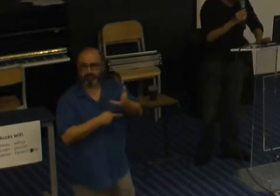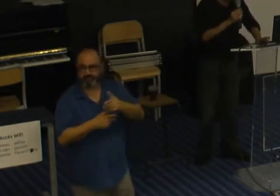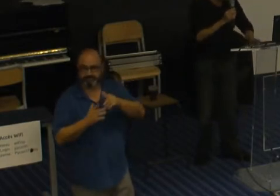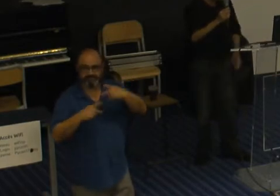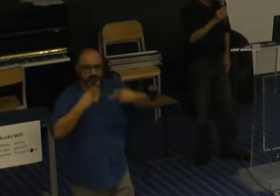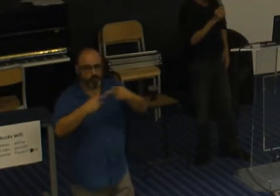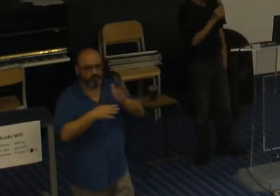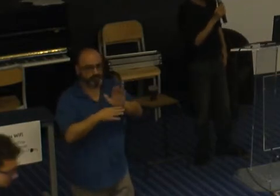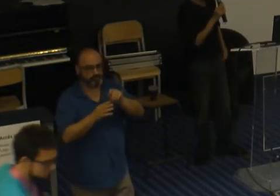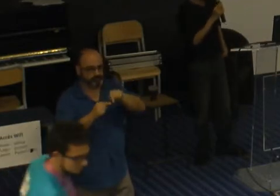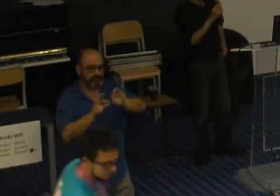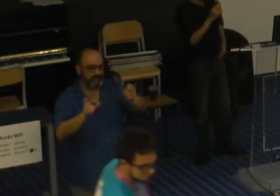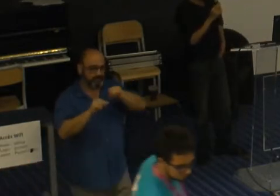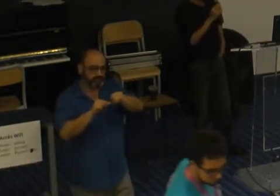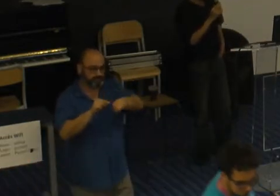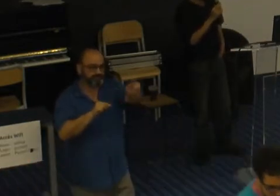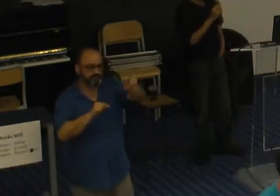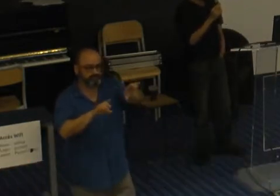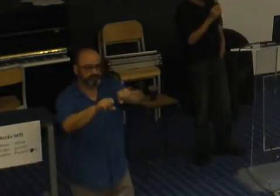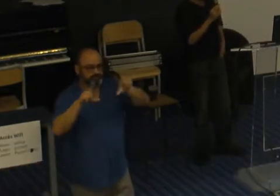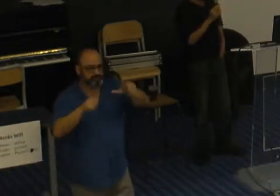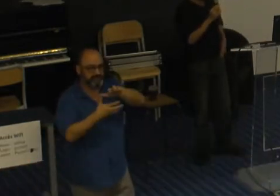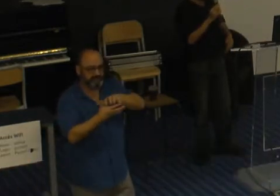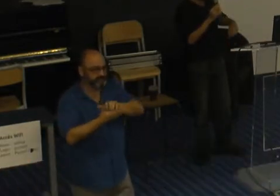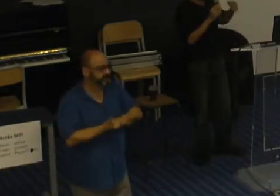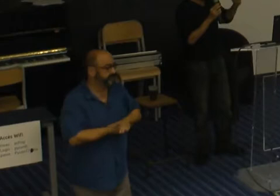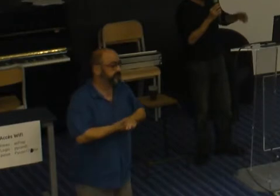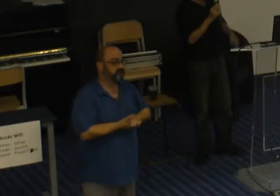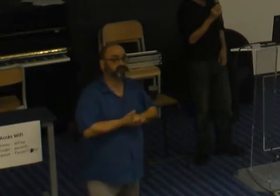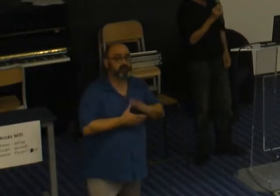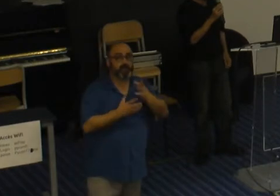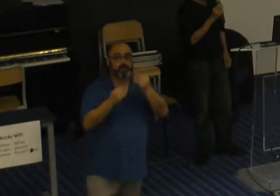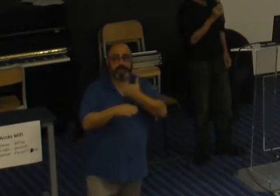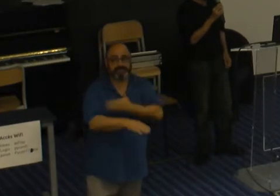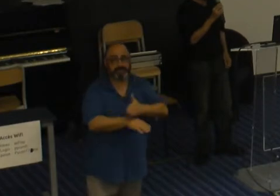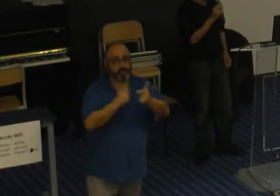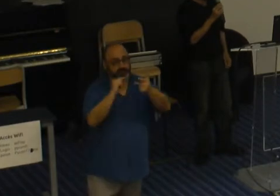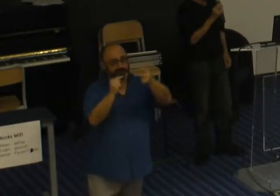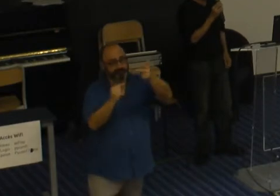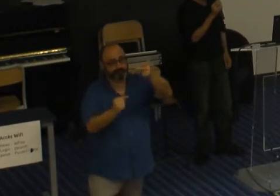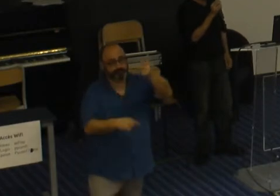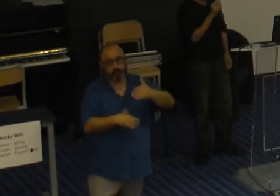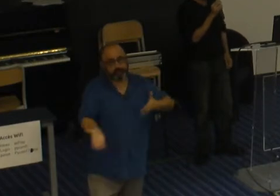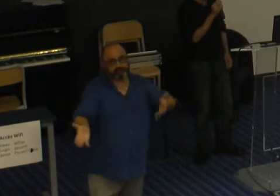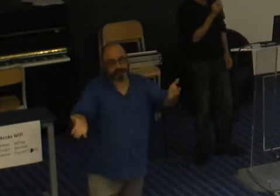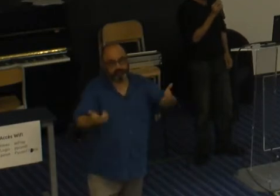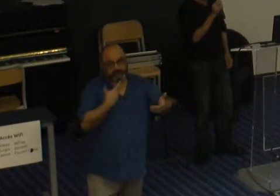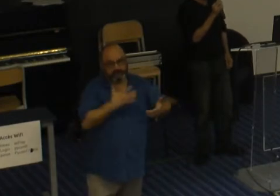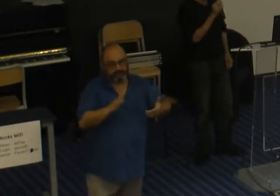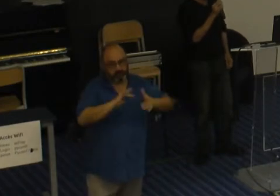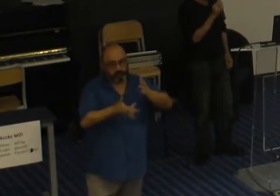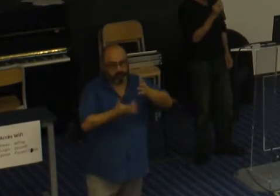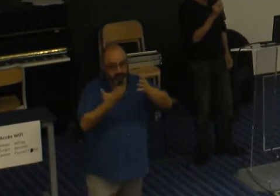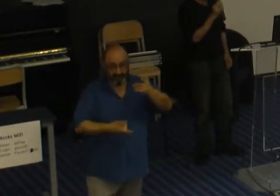Donc, toutes ces discriminations qu'il y en a encore d'autres que je n'ai pas citées, mais en fait, le problème, c'est qu'elles se cumulent